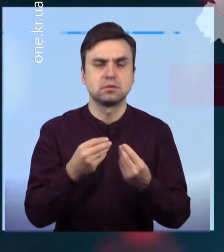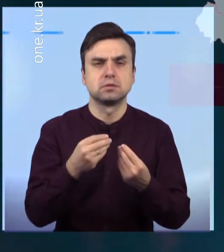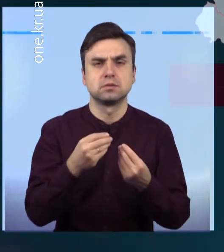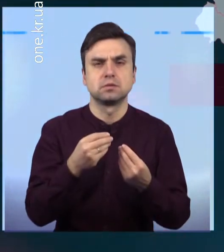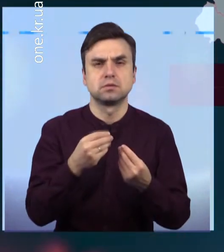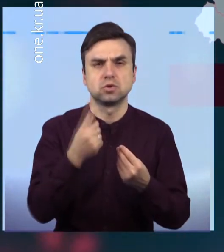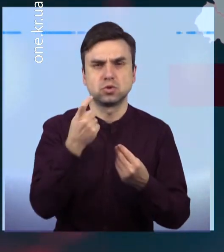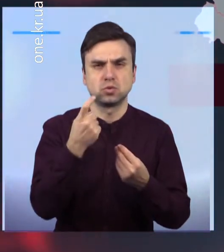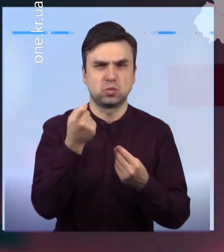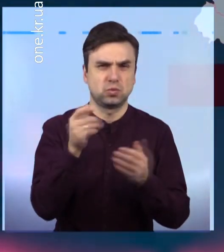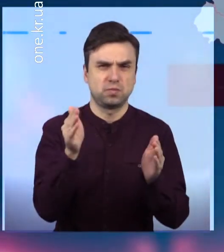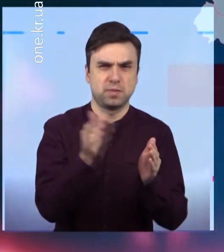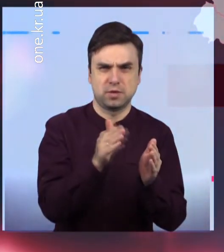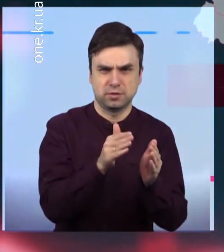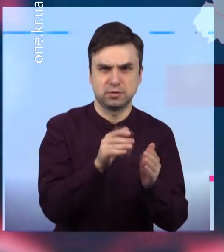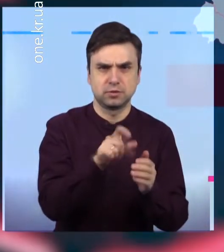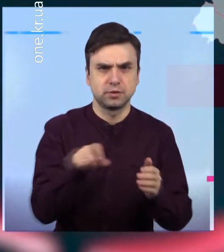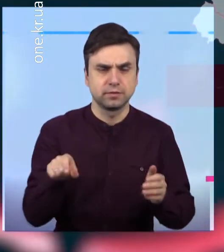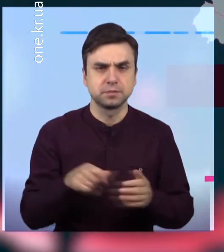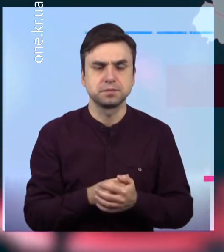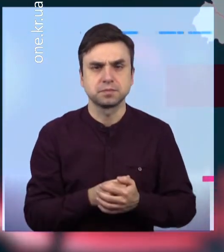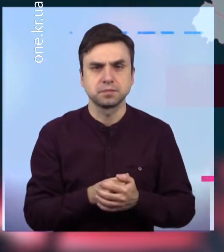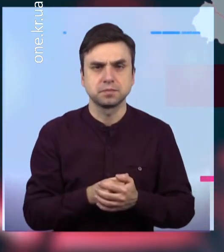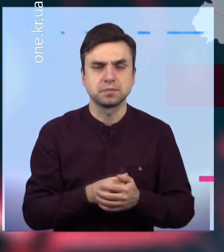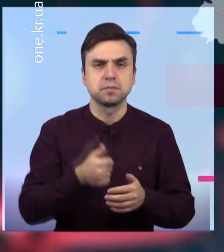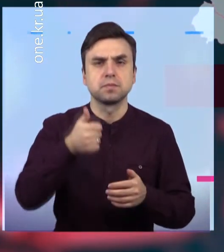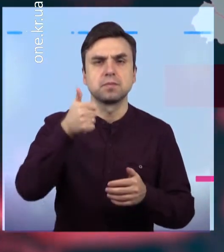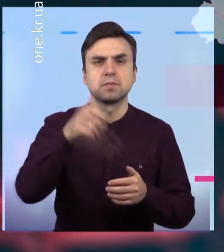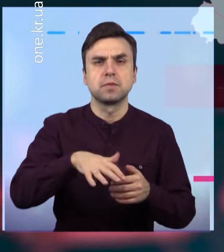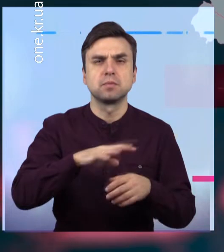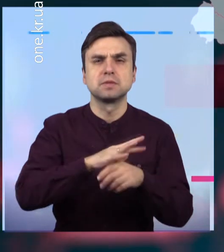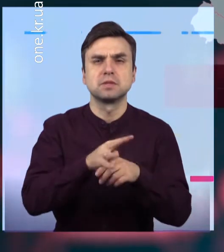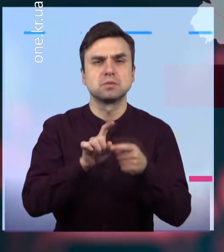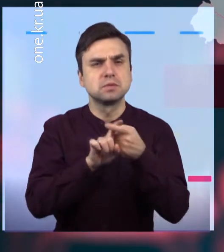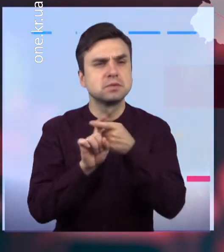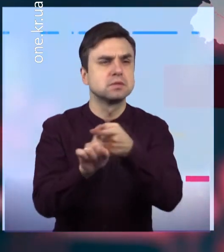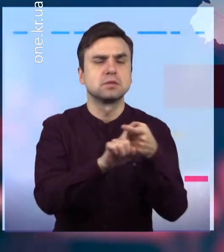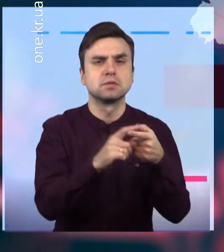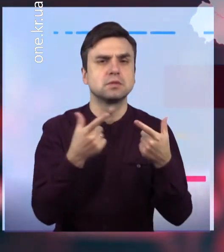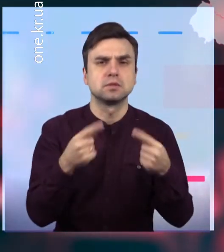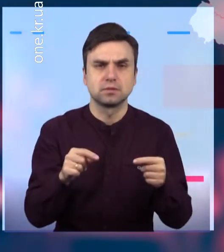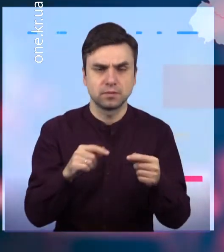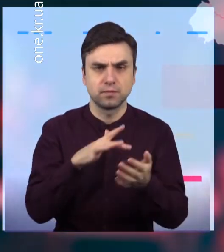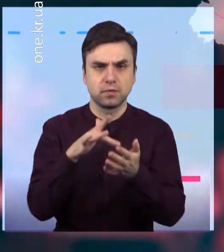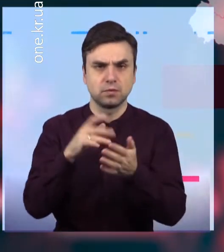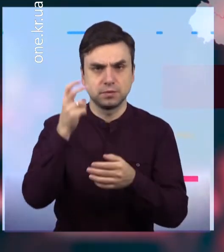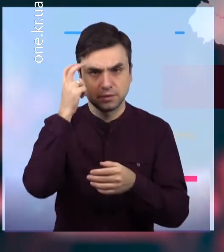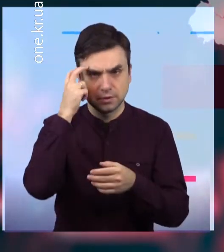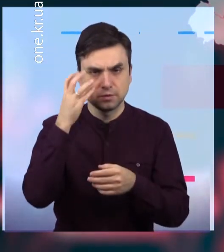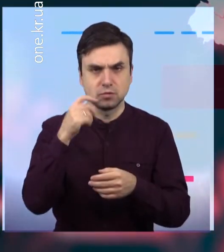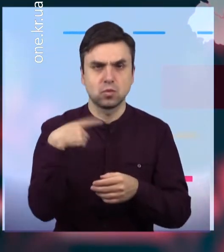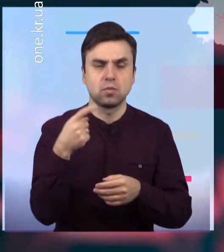пацієнтів Найбільше нових лабораторно підтверджених випадків за останню добу зарестрували у місті Києві Одеській,